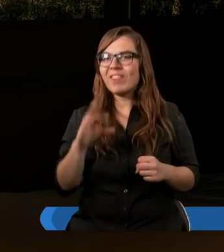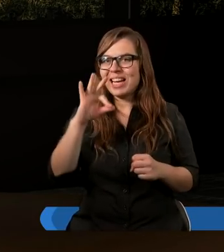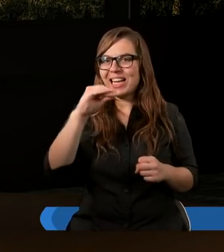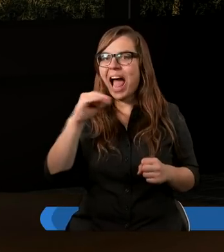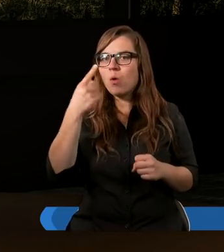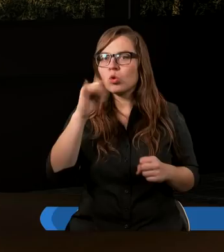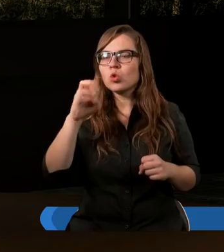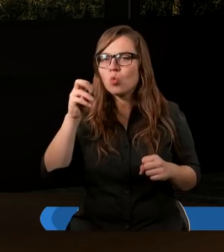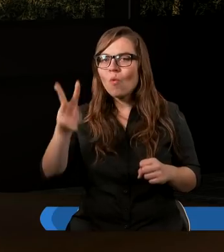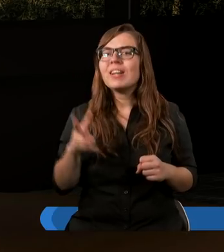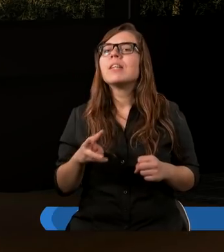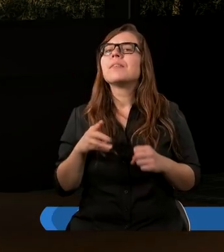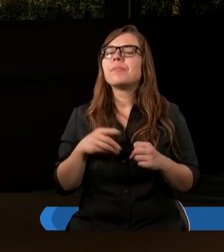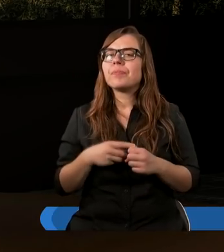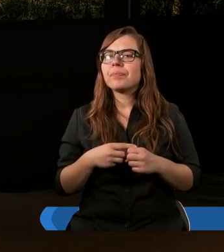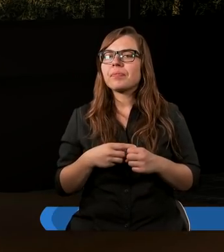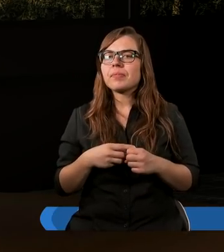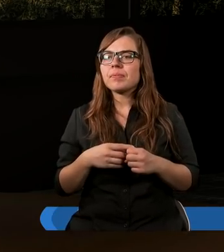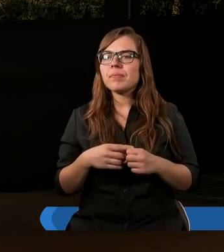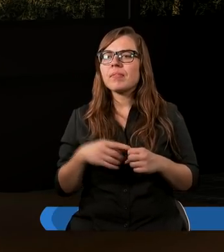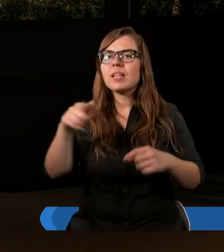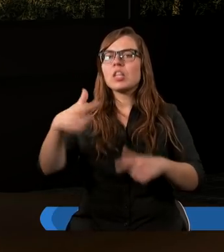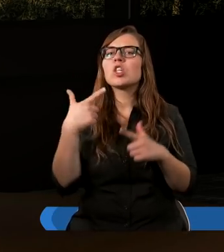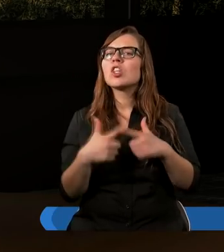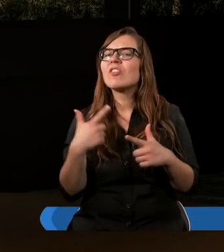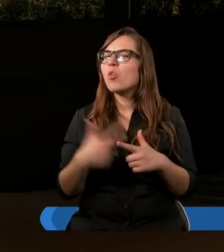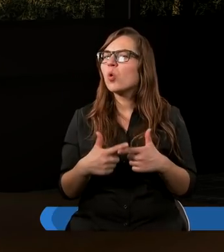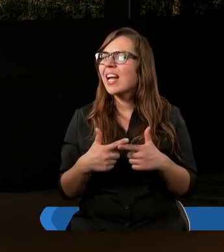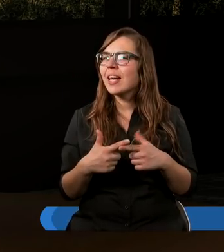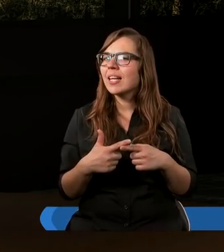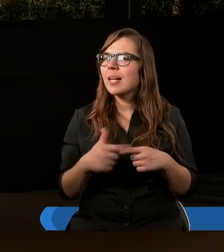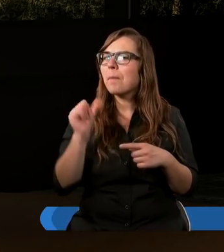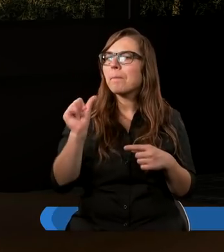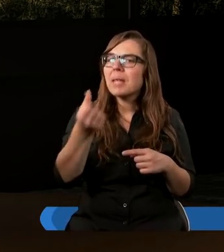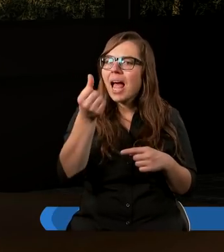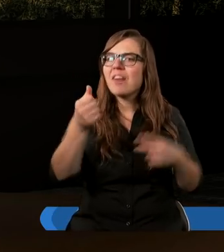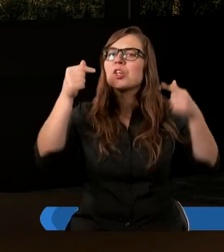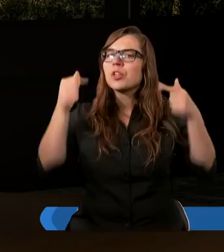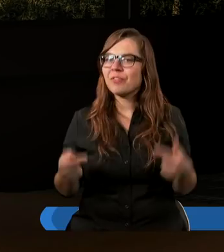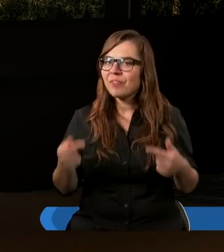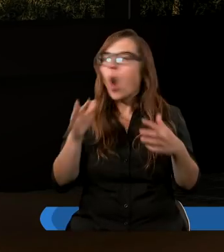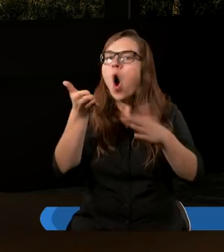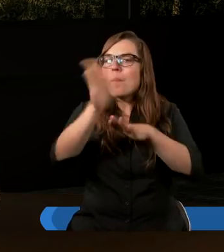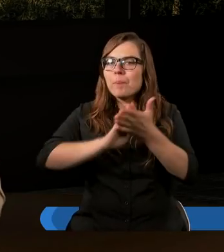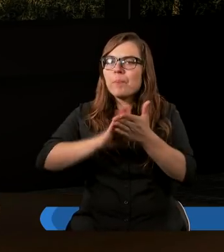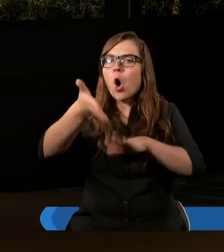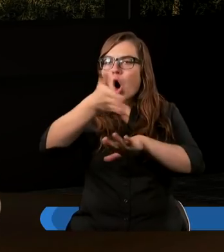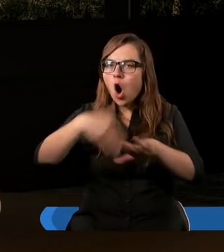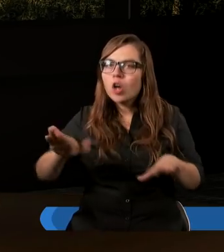werset tej księgi, czyli 21 rozdział